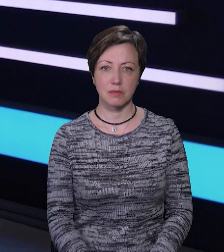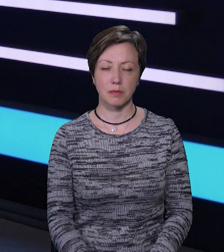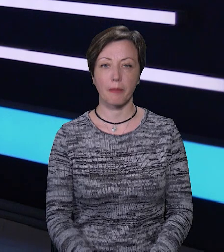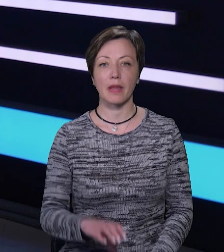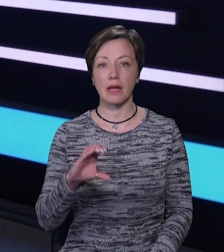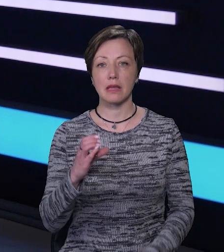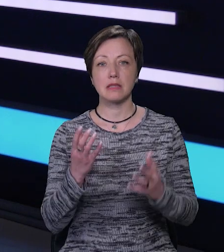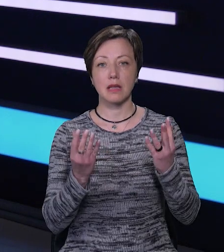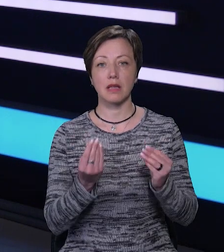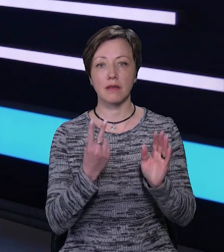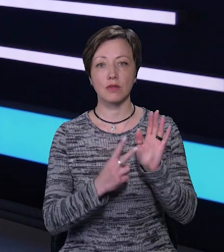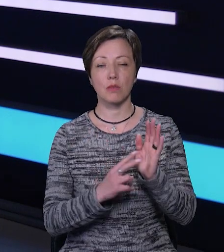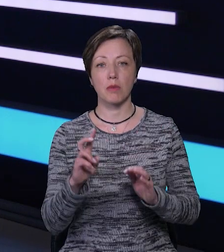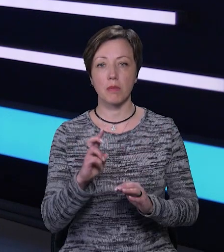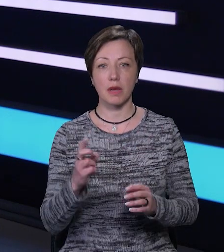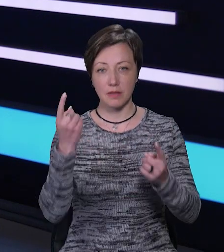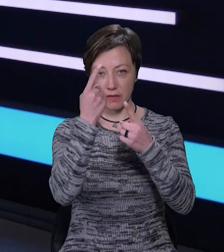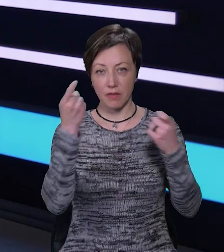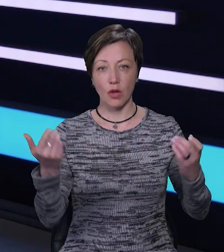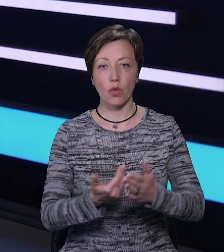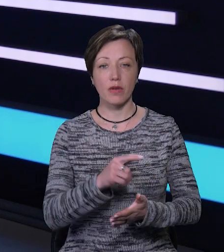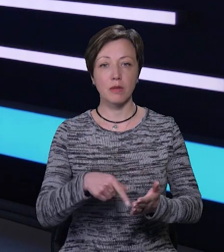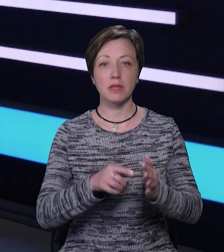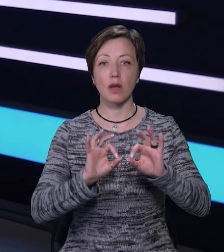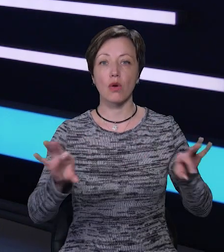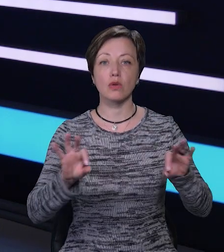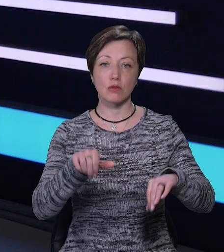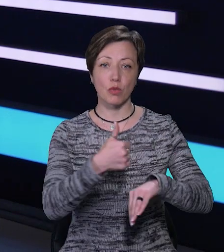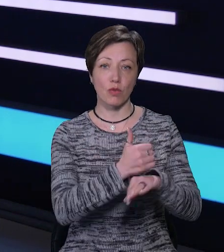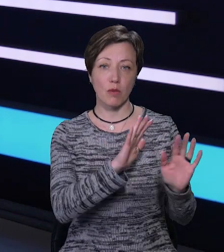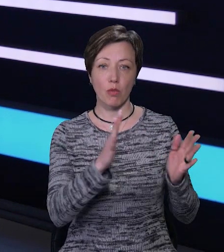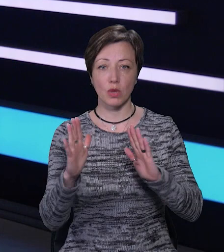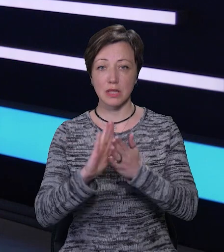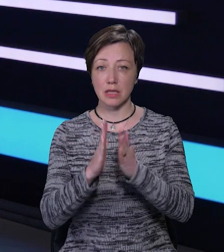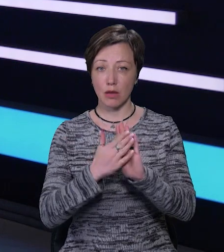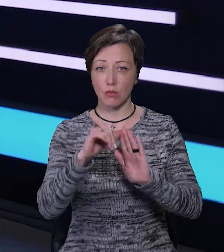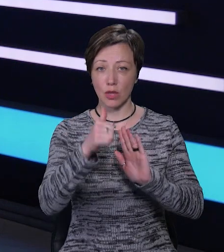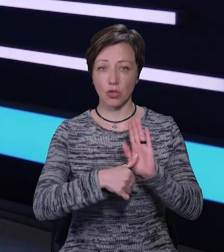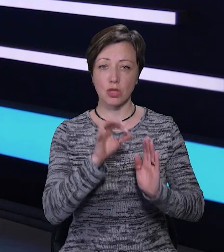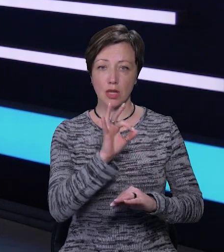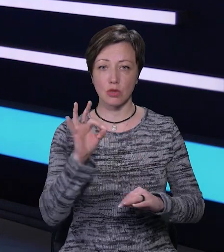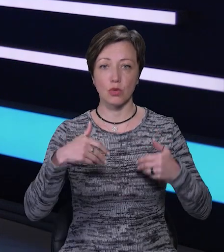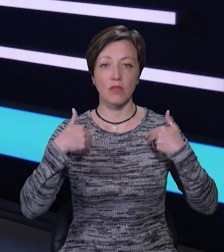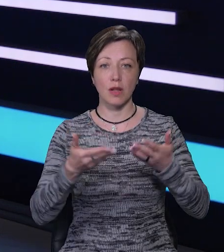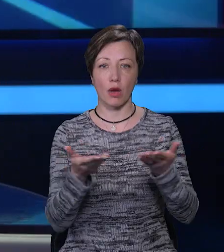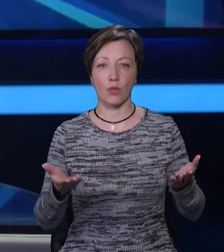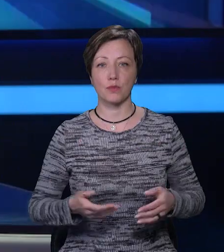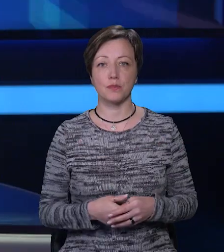Середа, 27 березня, в ефірі новини міста. Розкажемо про головні події станом на 16-ту. Вітаю!